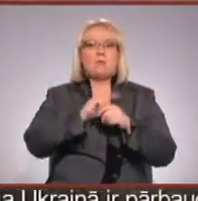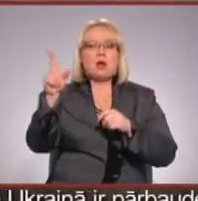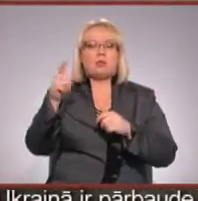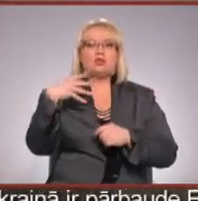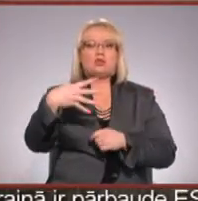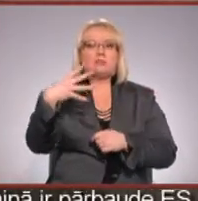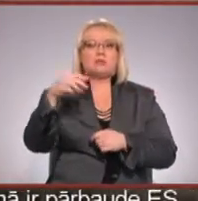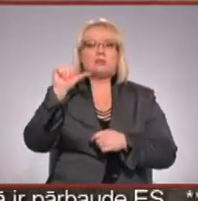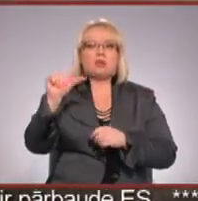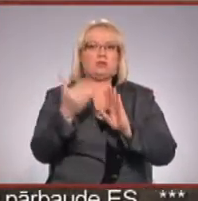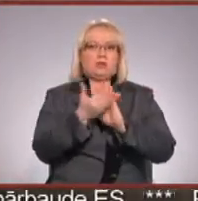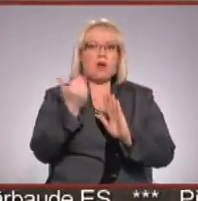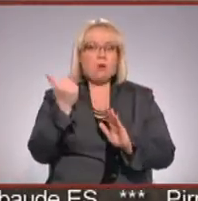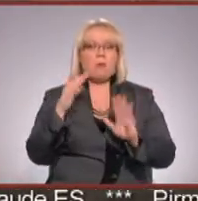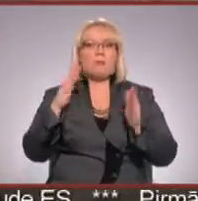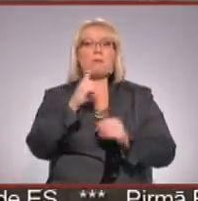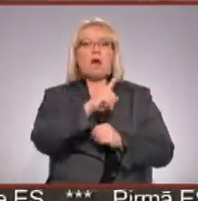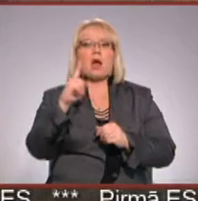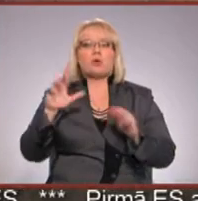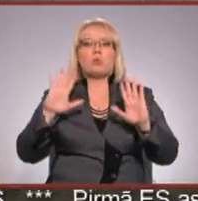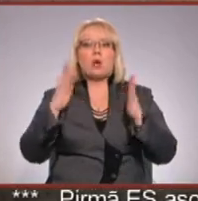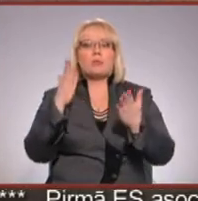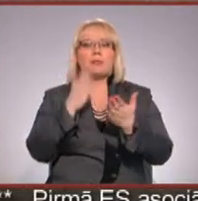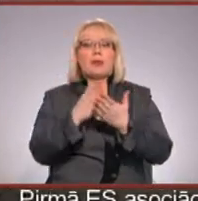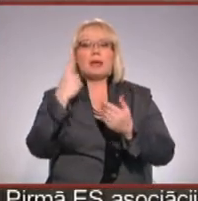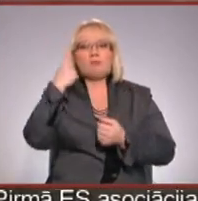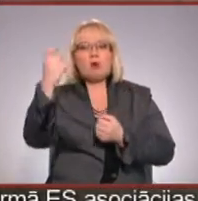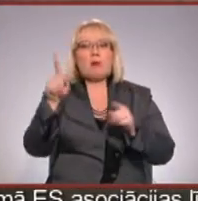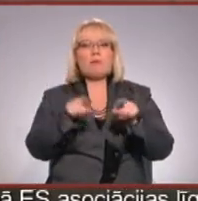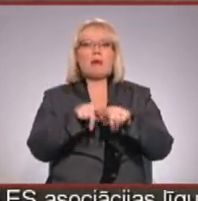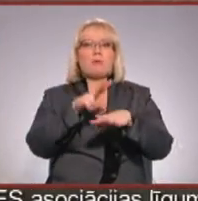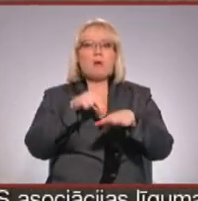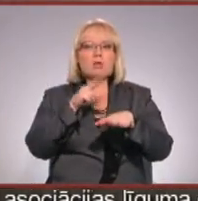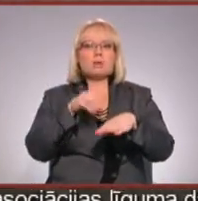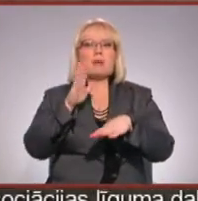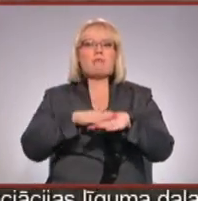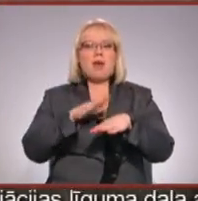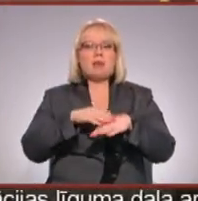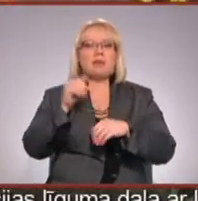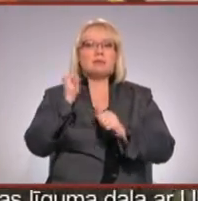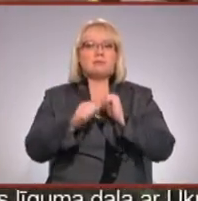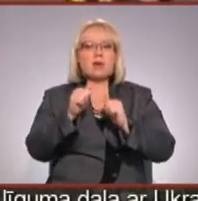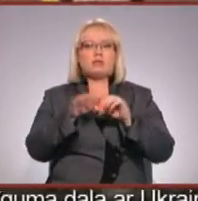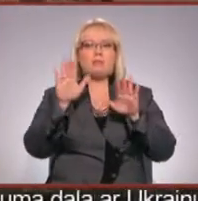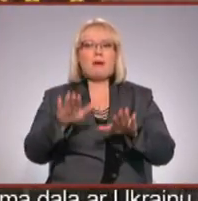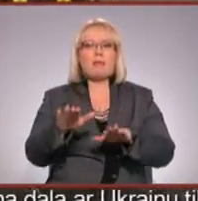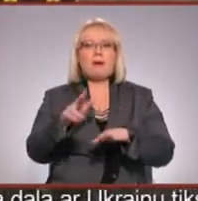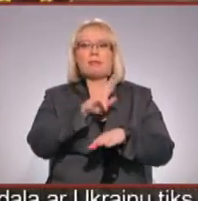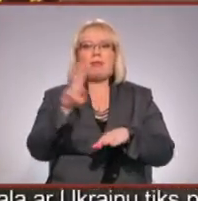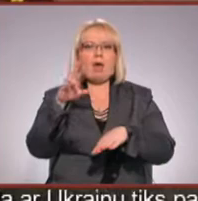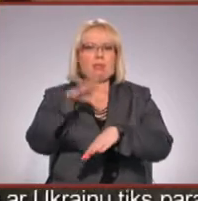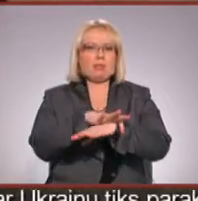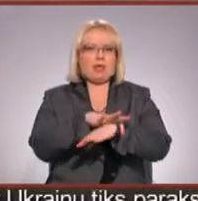46. Lai gan par katru gadījumu tiek informēt arī policija, tomēr vainīgais bieži vien paliek neatklāts.